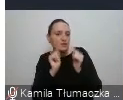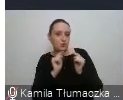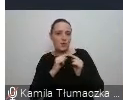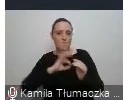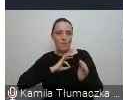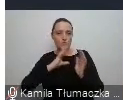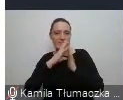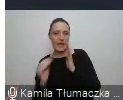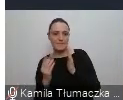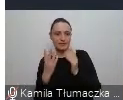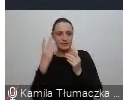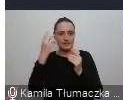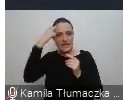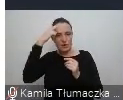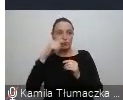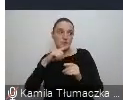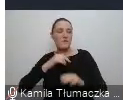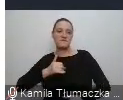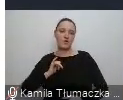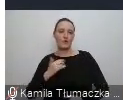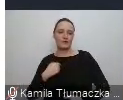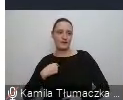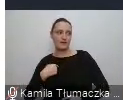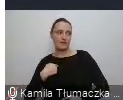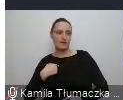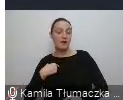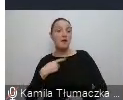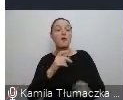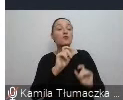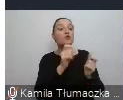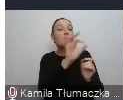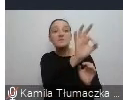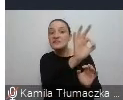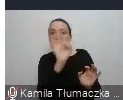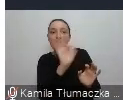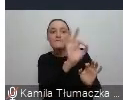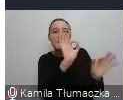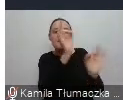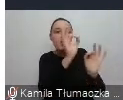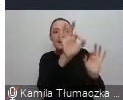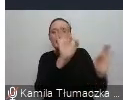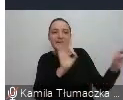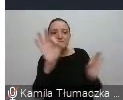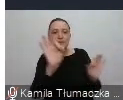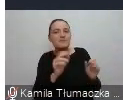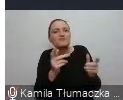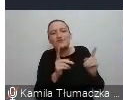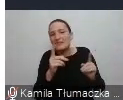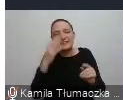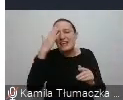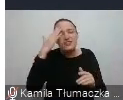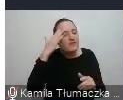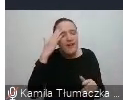schematu, bo nam po prostu jest tak wygodniej. Wciąż staje w naszej własnej obronie, nie zawsze robimy to świadomie.